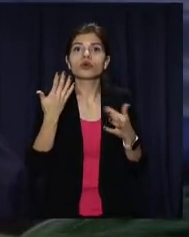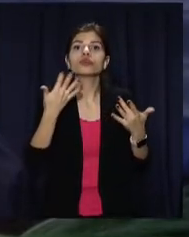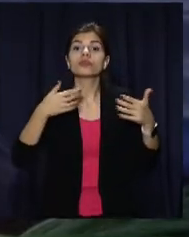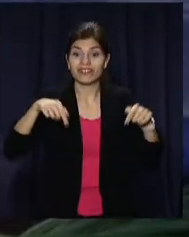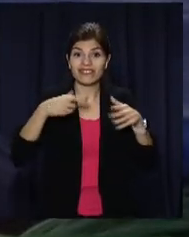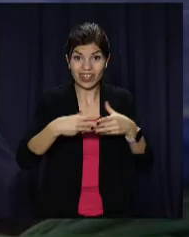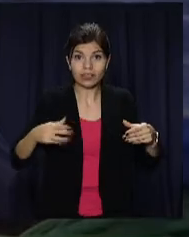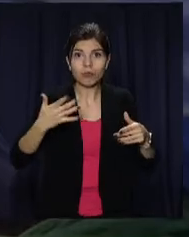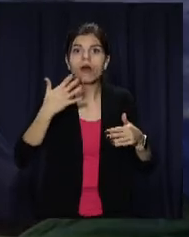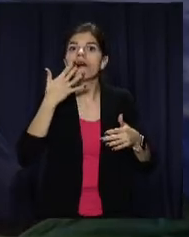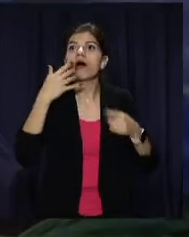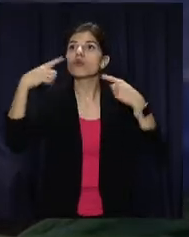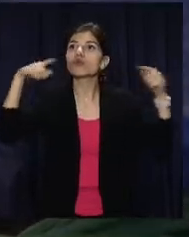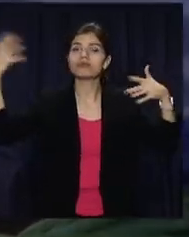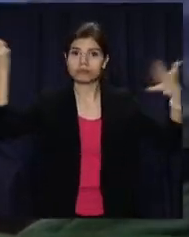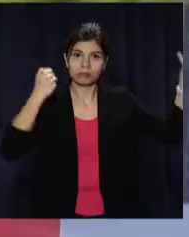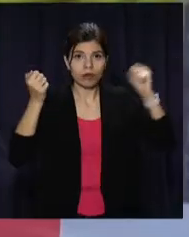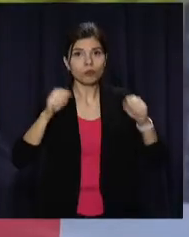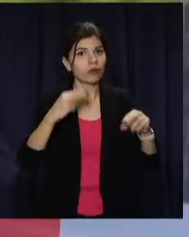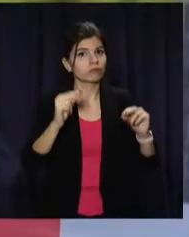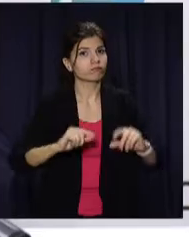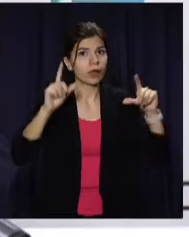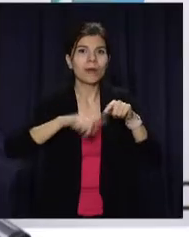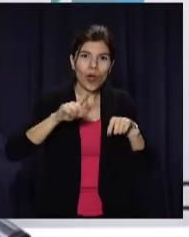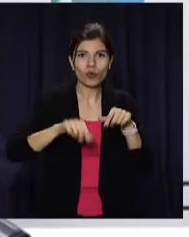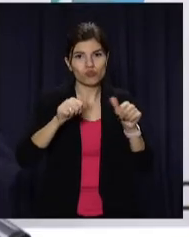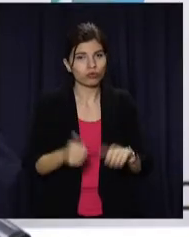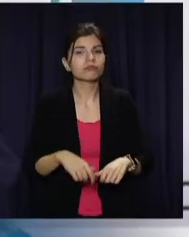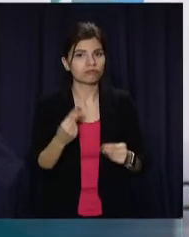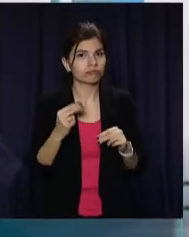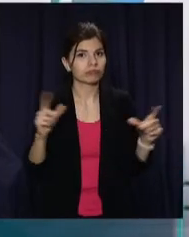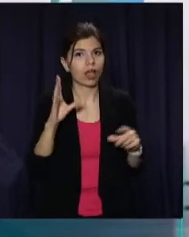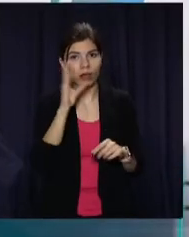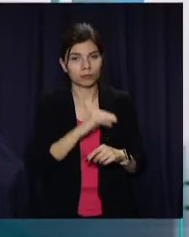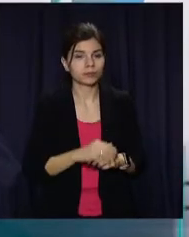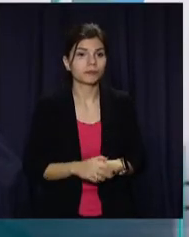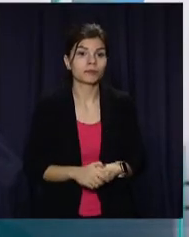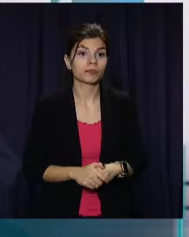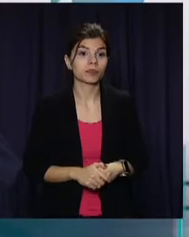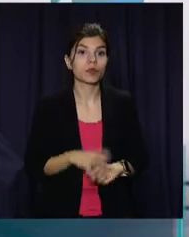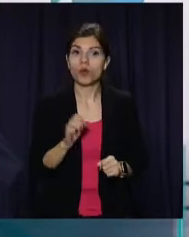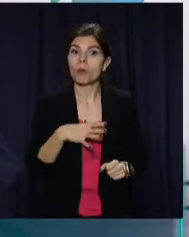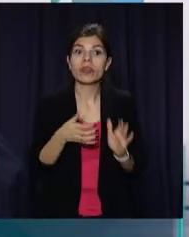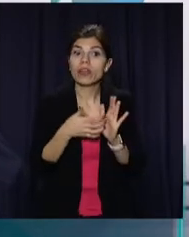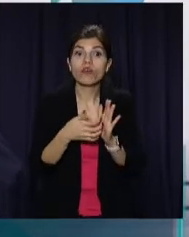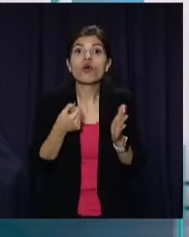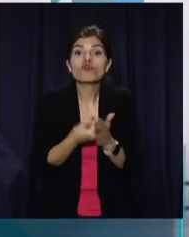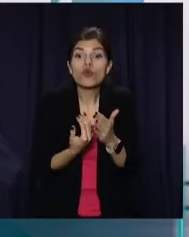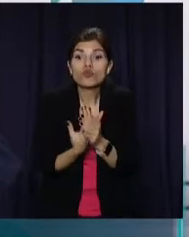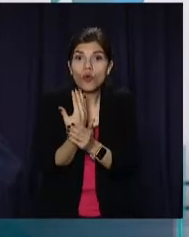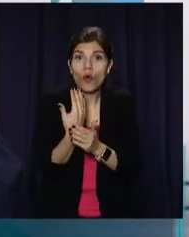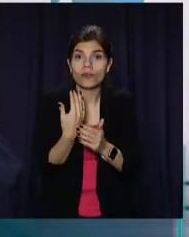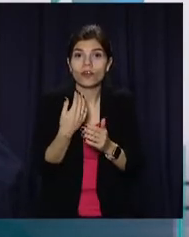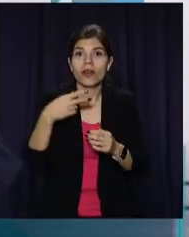інших країн, тож їх вартість може стрімко зрости. Оцих двох коронеплодів може не вистачити до початку нового врожая